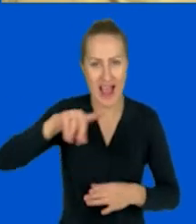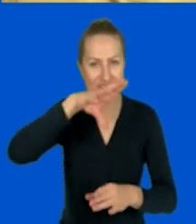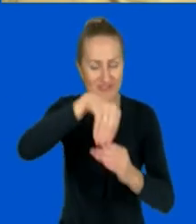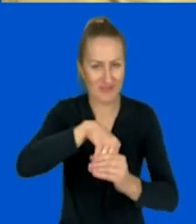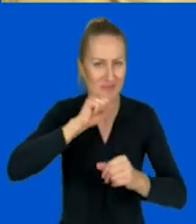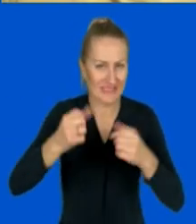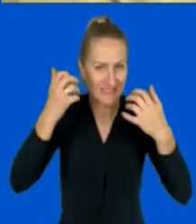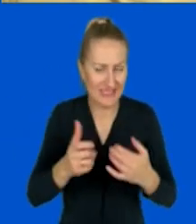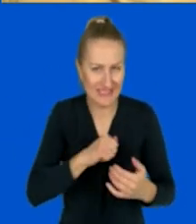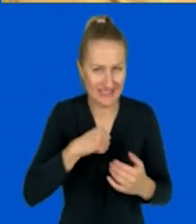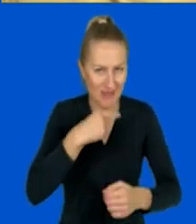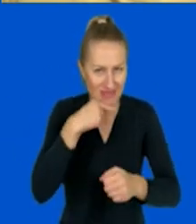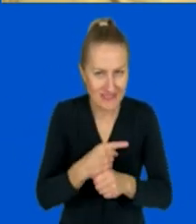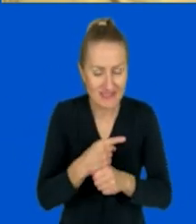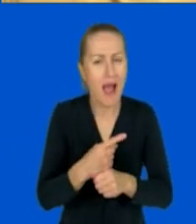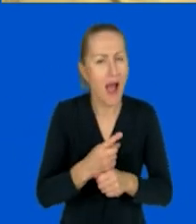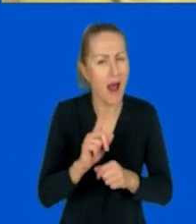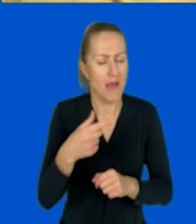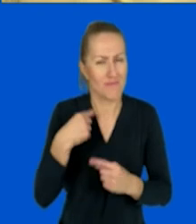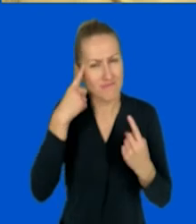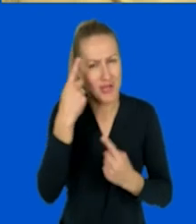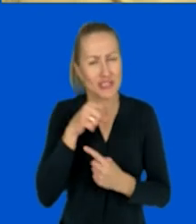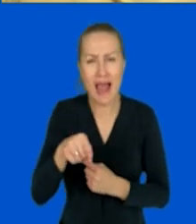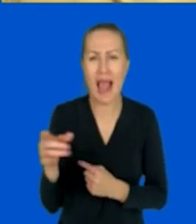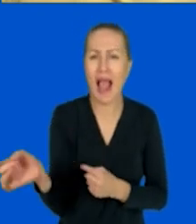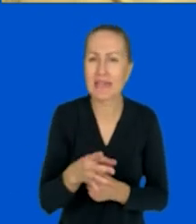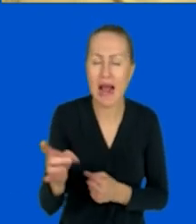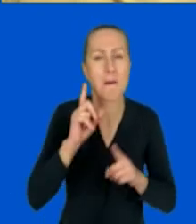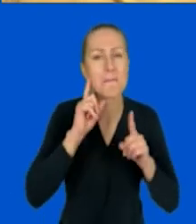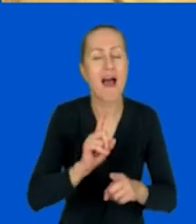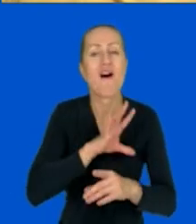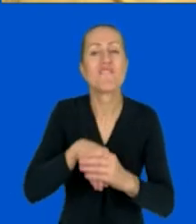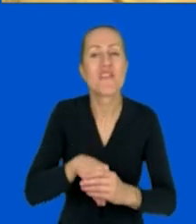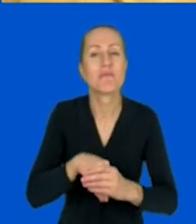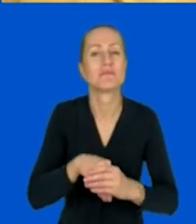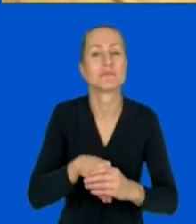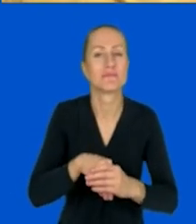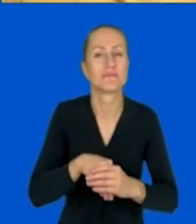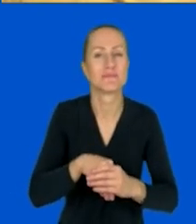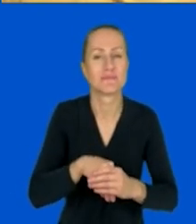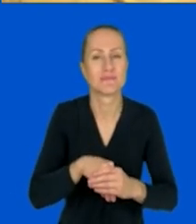Więc myślę sobie, że jest to taka gra, która angażuje na poziomie,